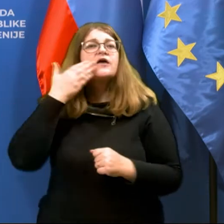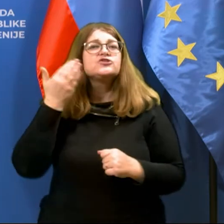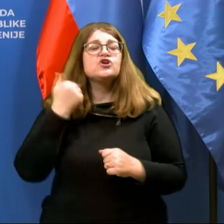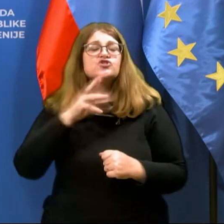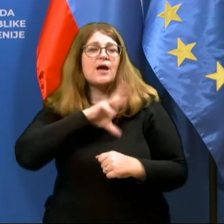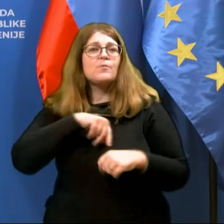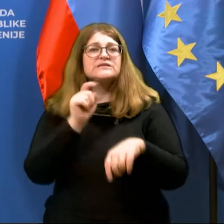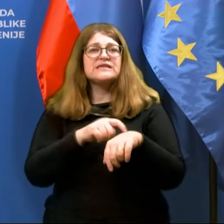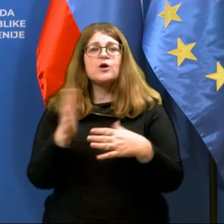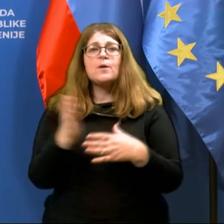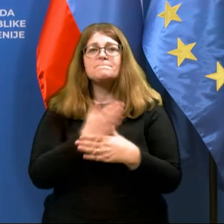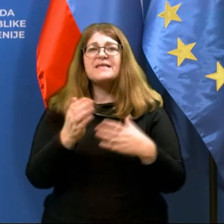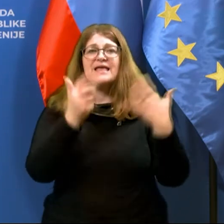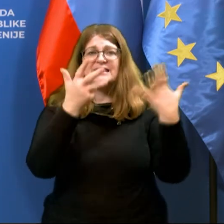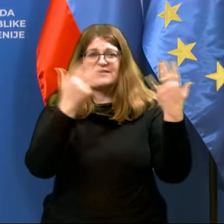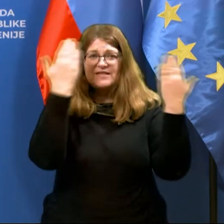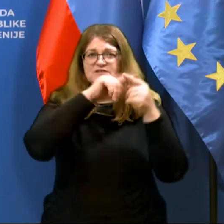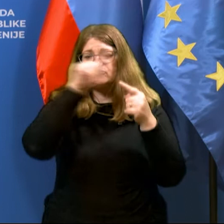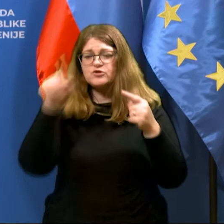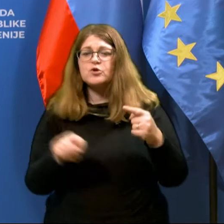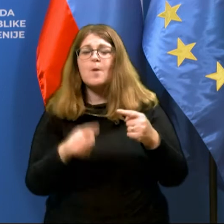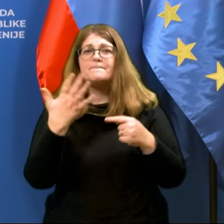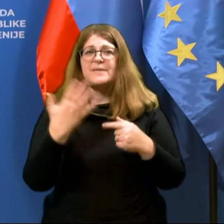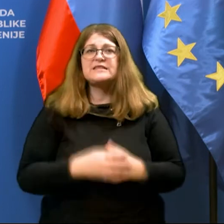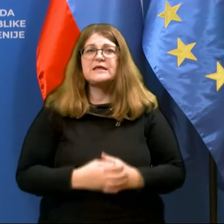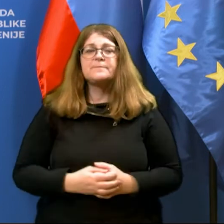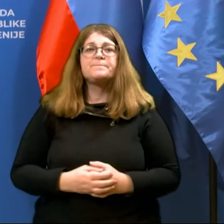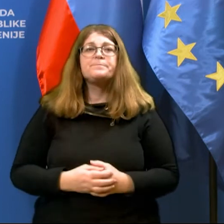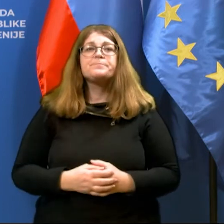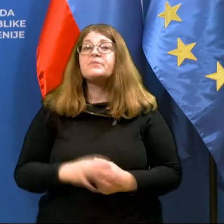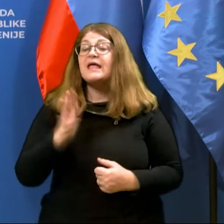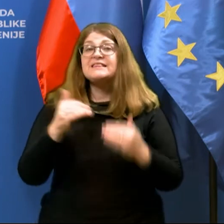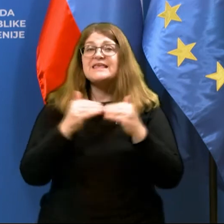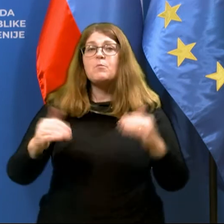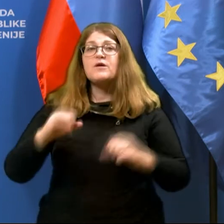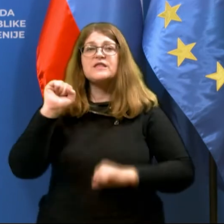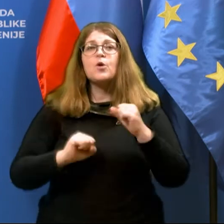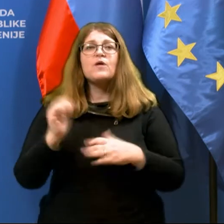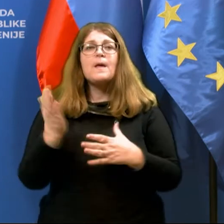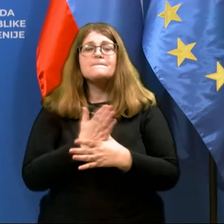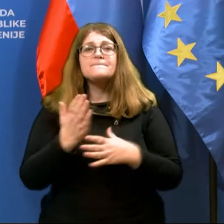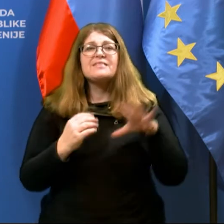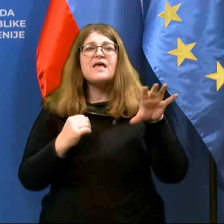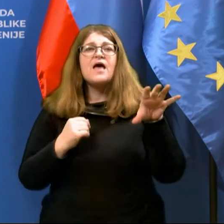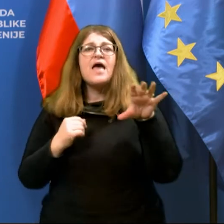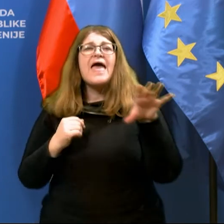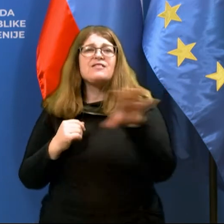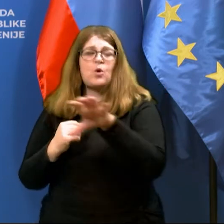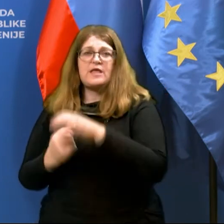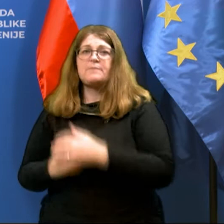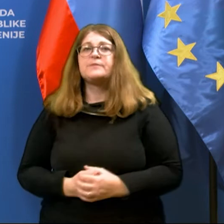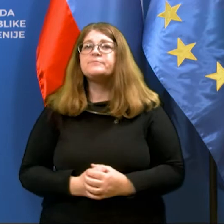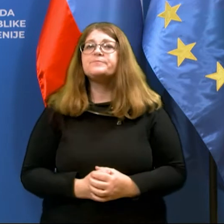policijska ura med 21. in peto uro zjutraj, ni pa omejitve med gibanja med administrativnimi enotami.